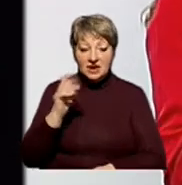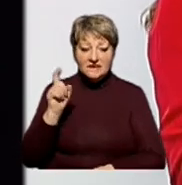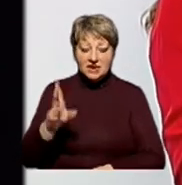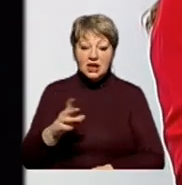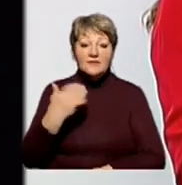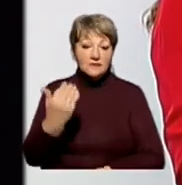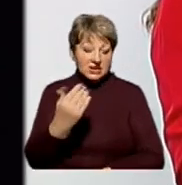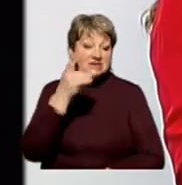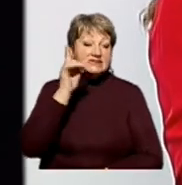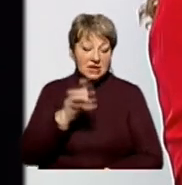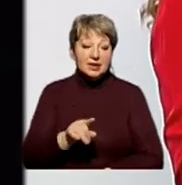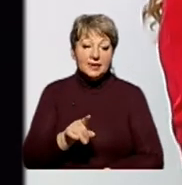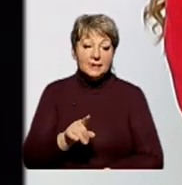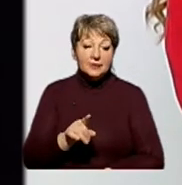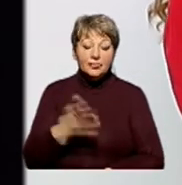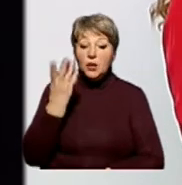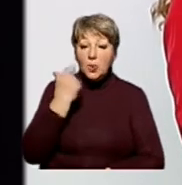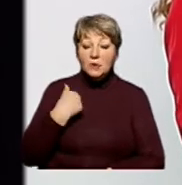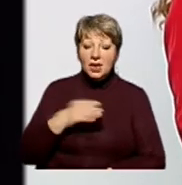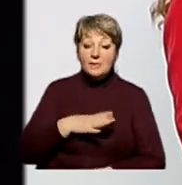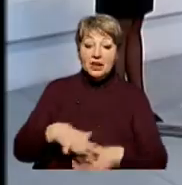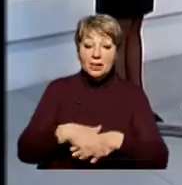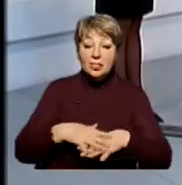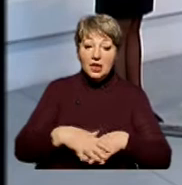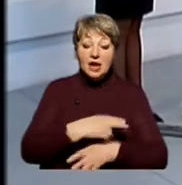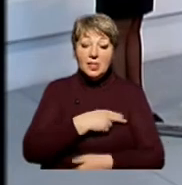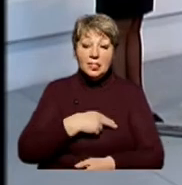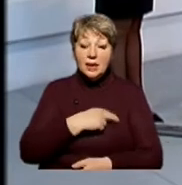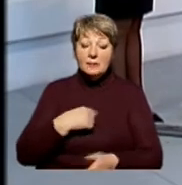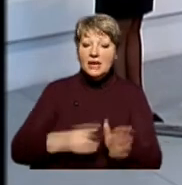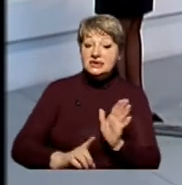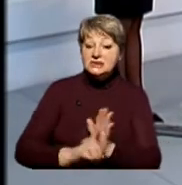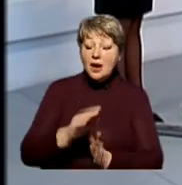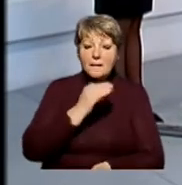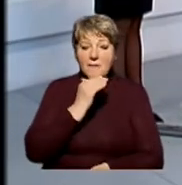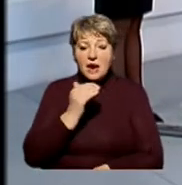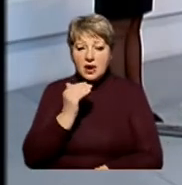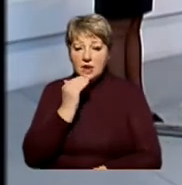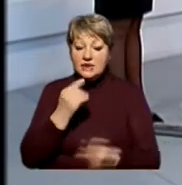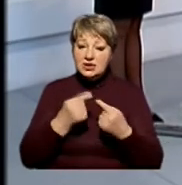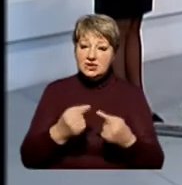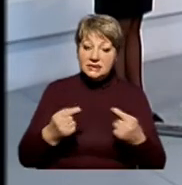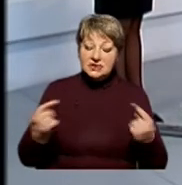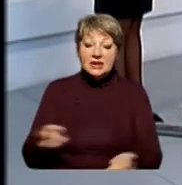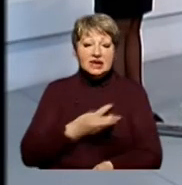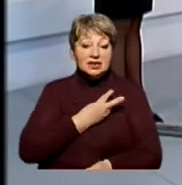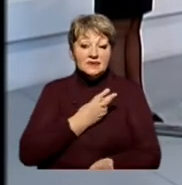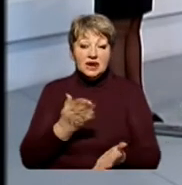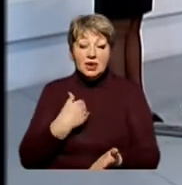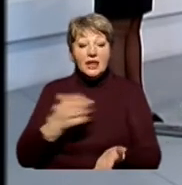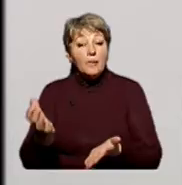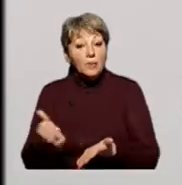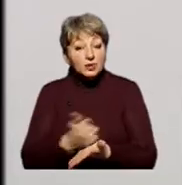Ви знаєте, коли я був народним депутатом, ми започаткували дуже багато різних ініціатив, які нам